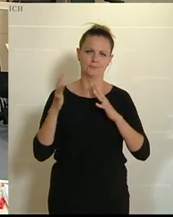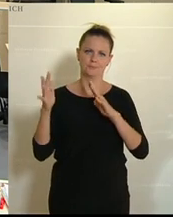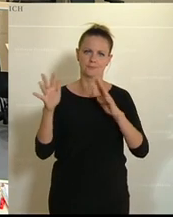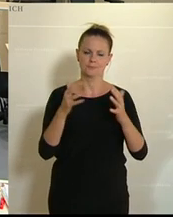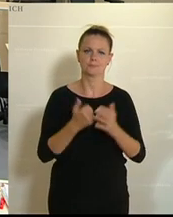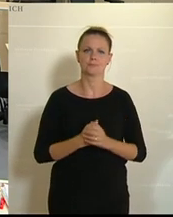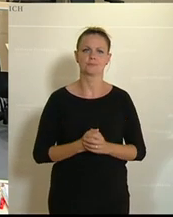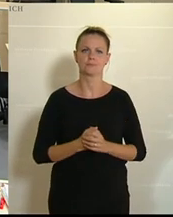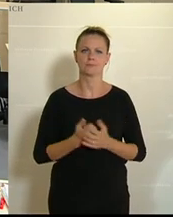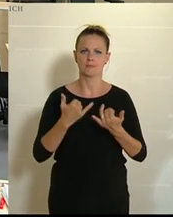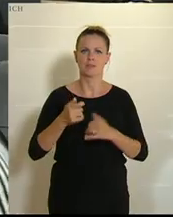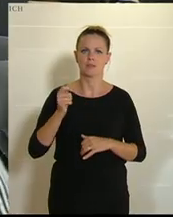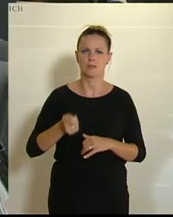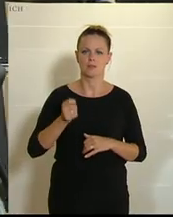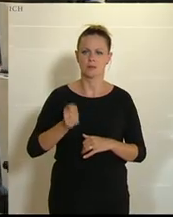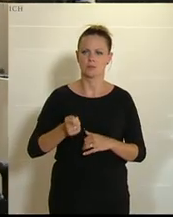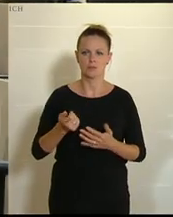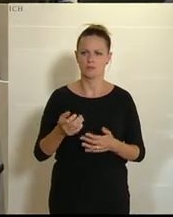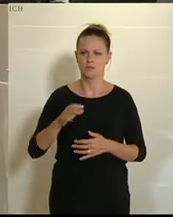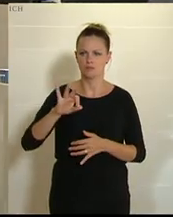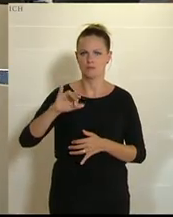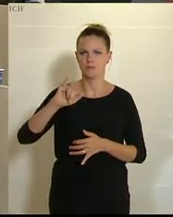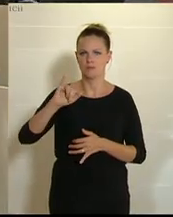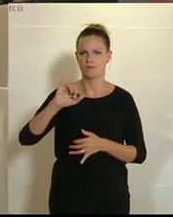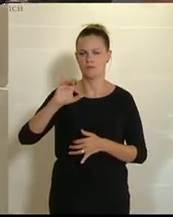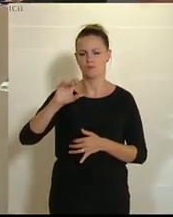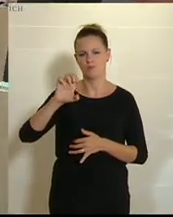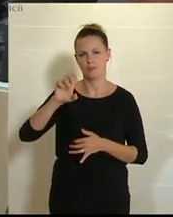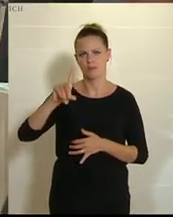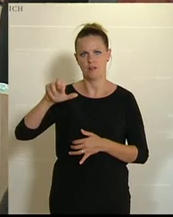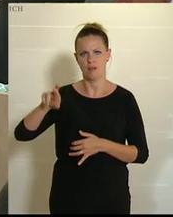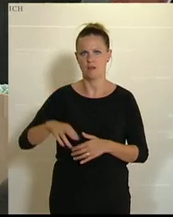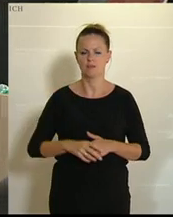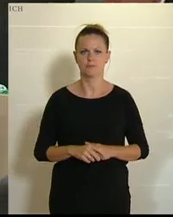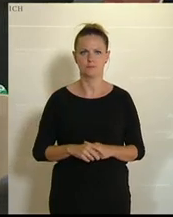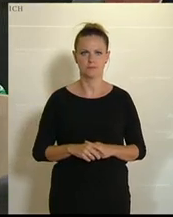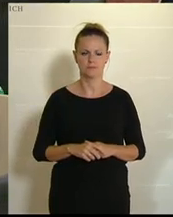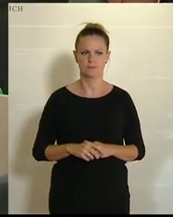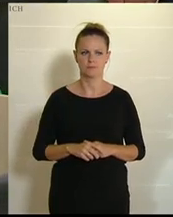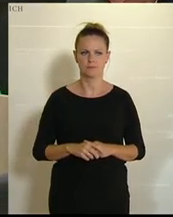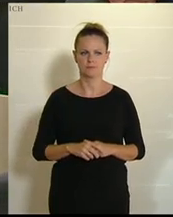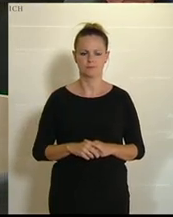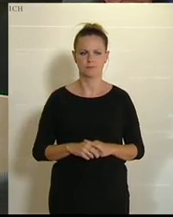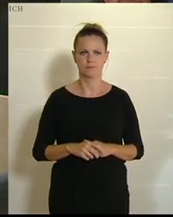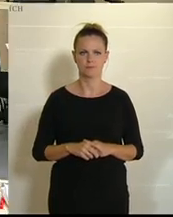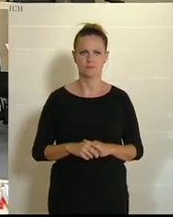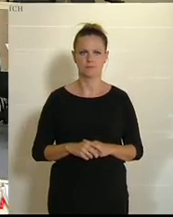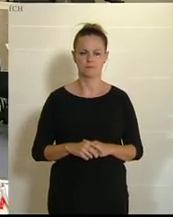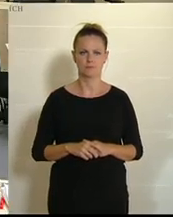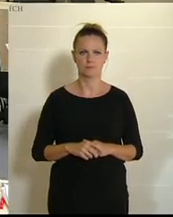Tierversuche seien retro, betont Falka El Nagashi von den Grünen. Eine Viertelmillion Tiere sei im Jahr 2019